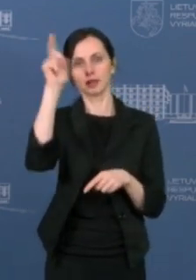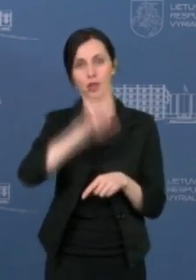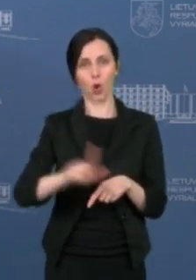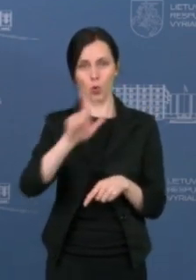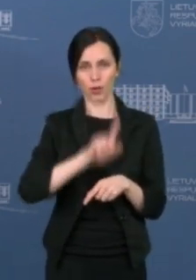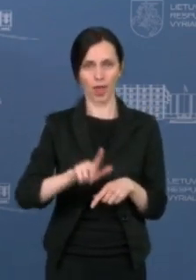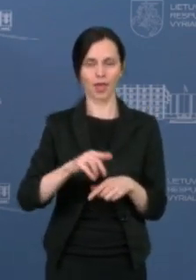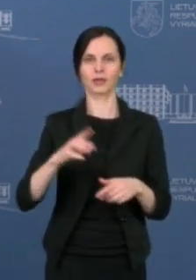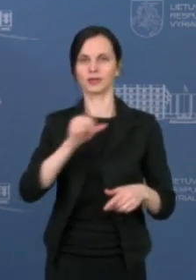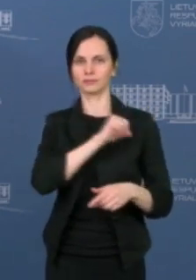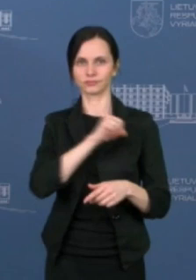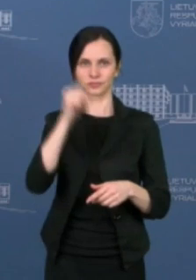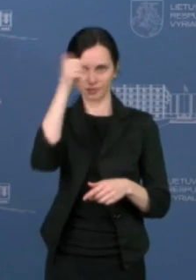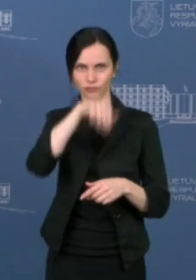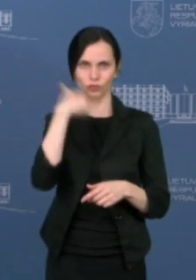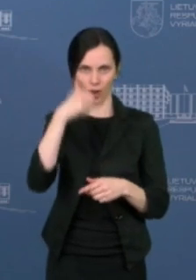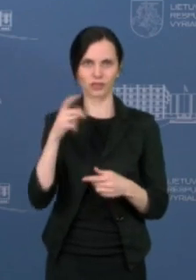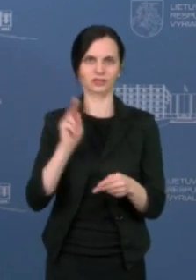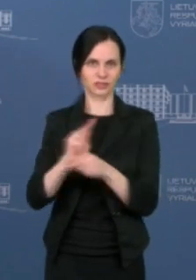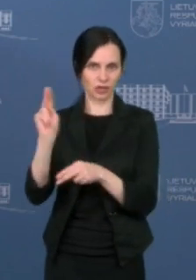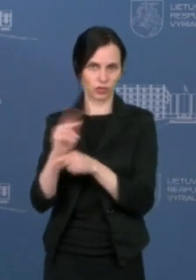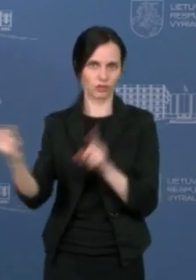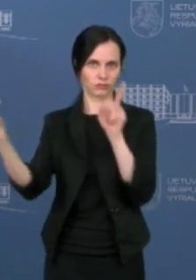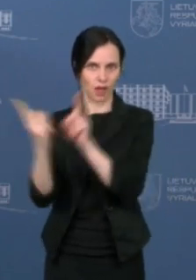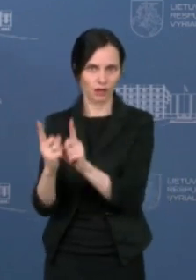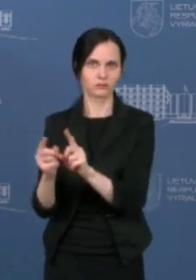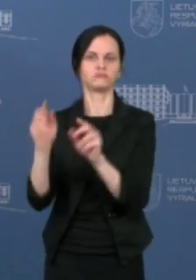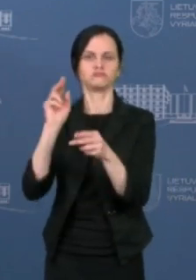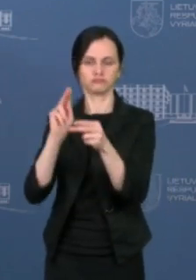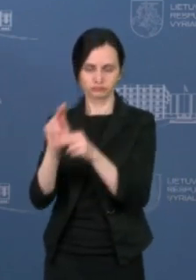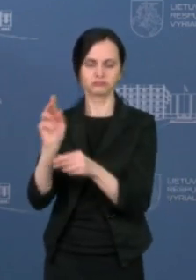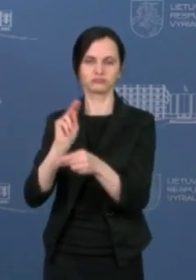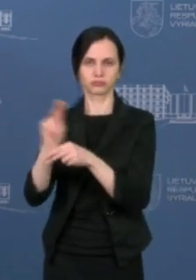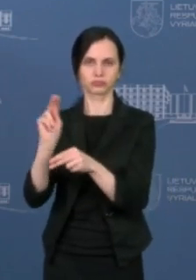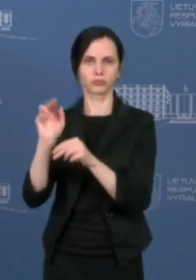Nors ir šaltą, bet kai kurie žmonės Jūsų treneriais galės